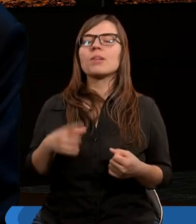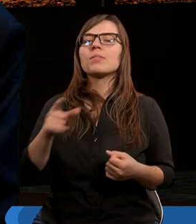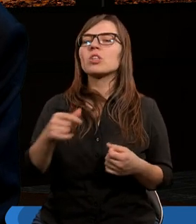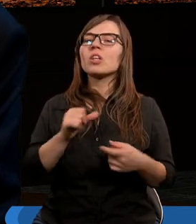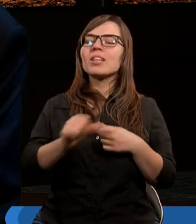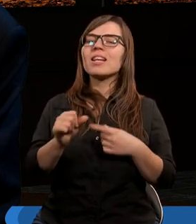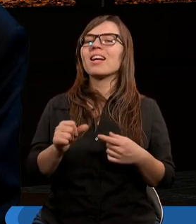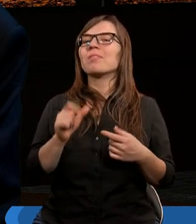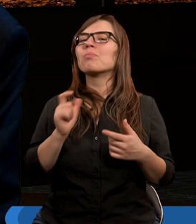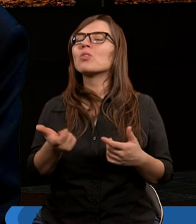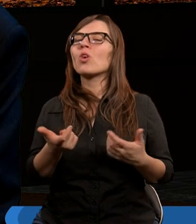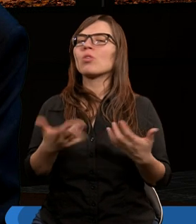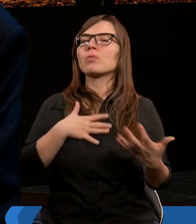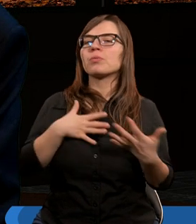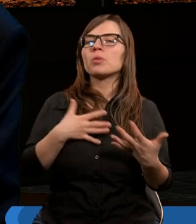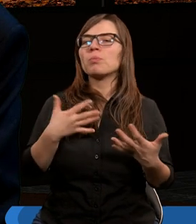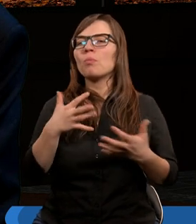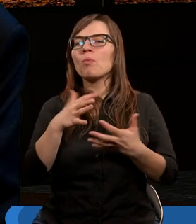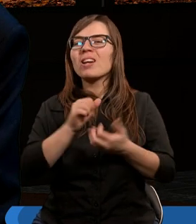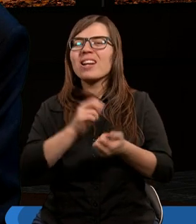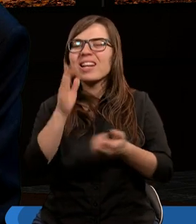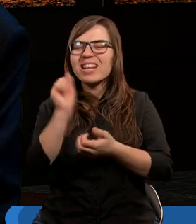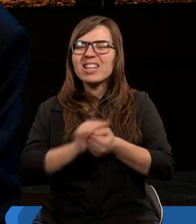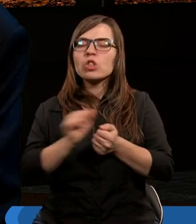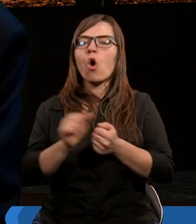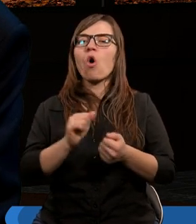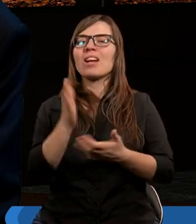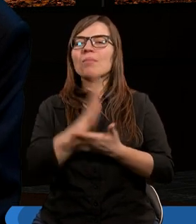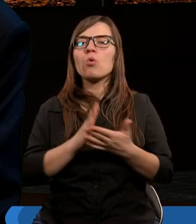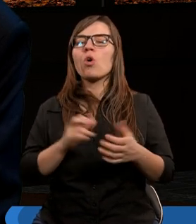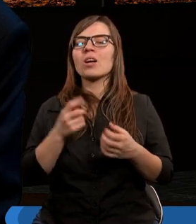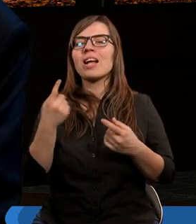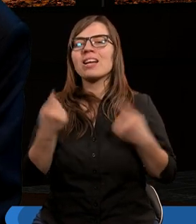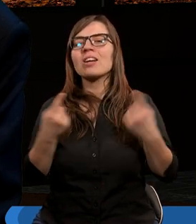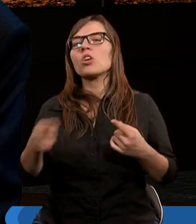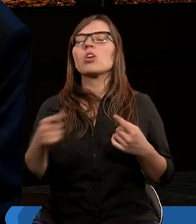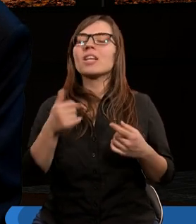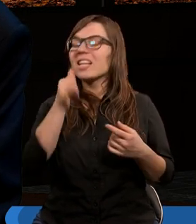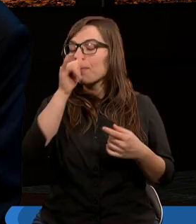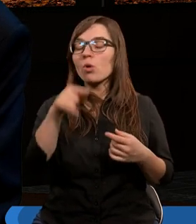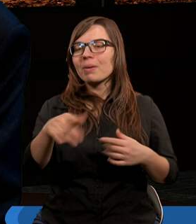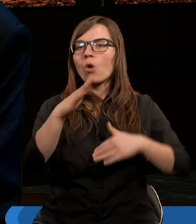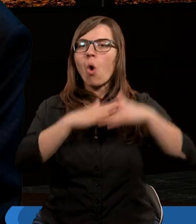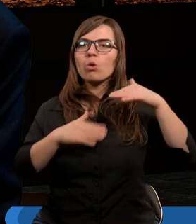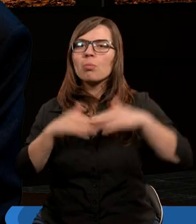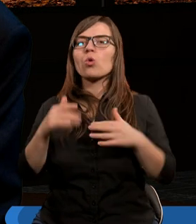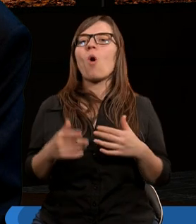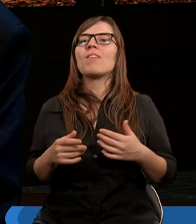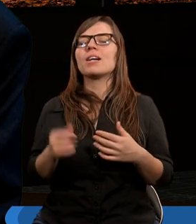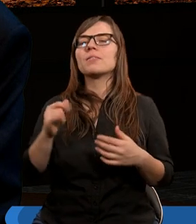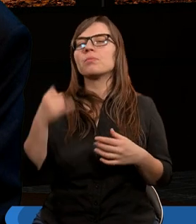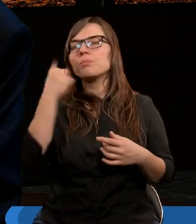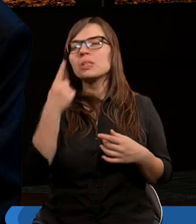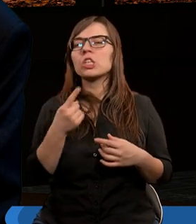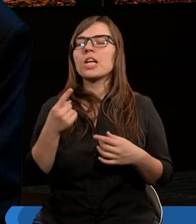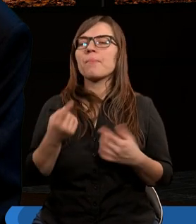coś niszczymy, burzymy. Kiedy mamy tę świadomość, to mówimy, że nie jesteśmy w stanie tego odbudować, ale w tym momencie Pan Jezus